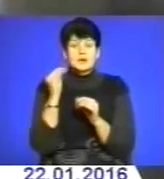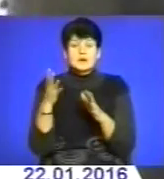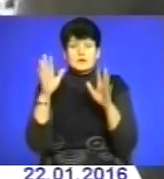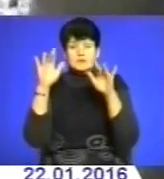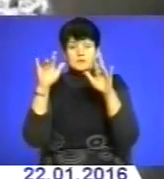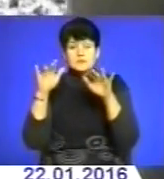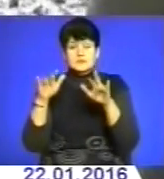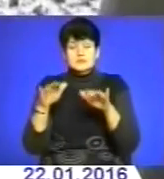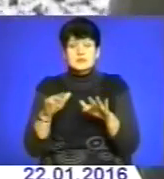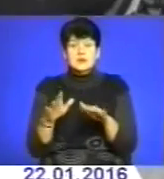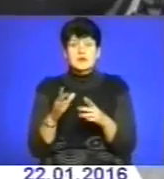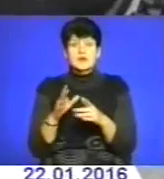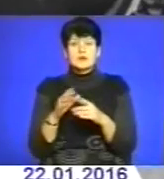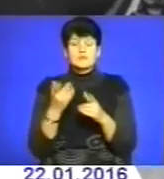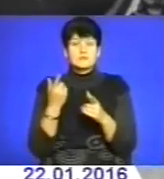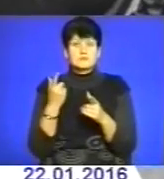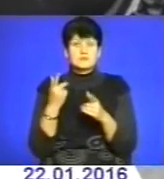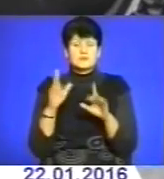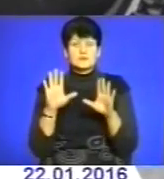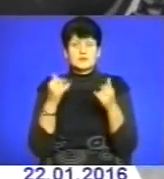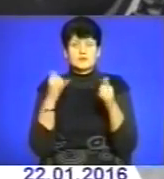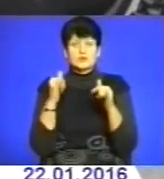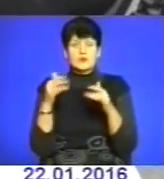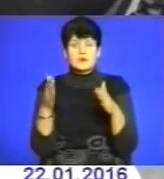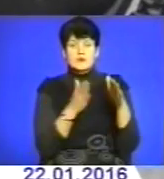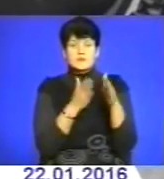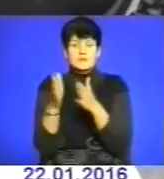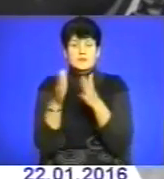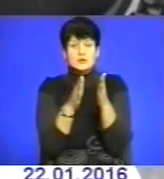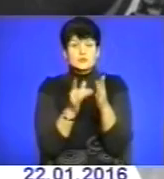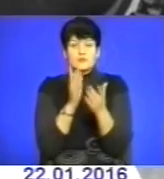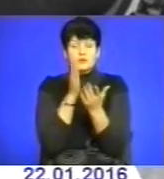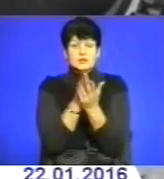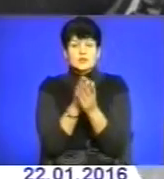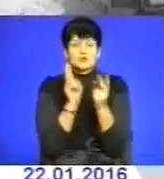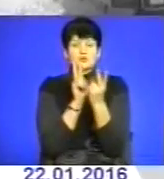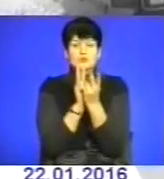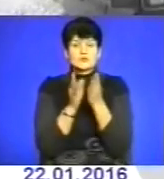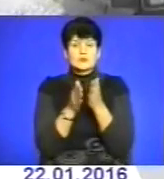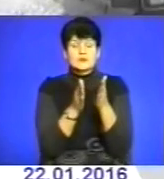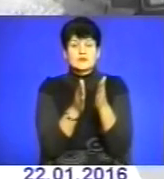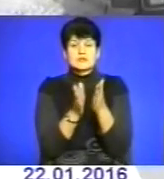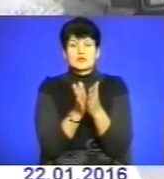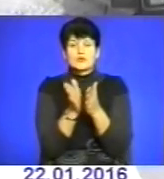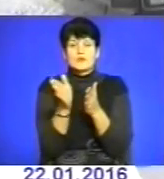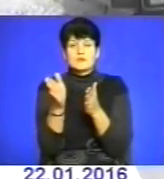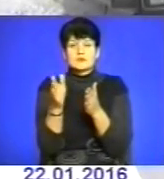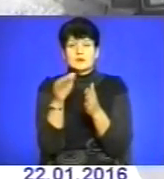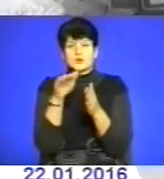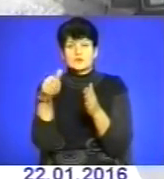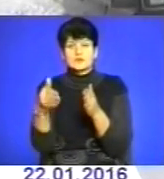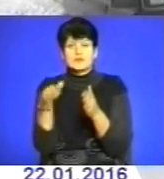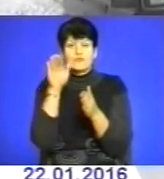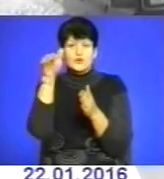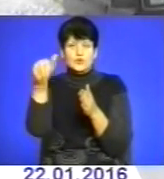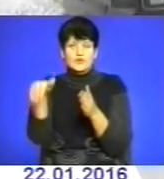снігом і у якийсь момент задні колеса почало заносити. Аби не виїхати на смугу зустрічного руху, Андрій скерував машину на озбіччя в кювет.